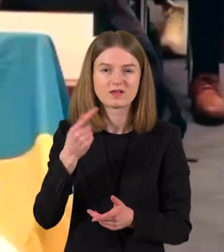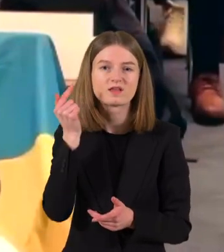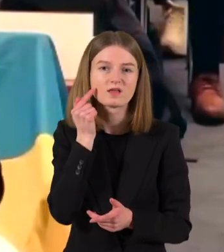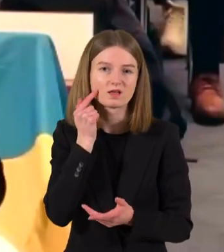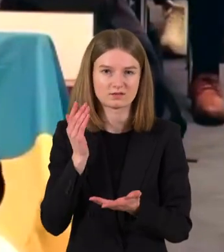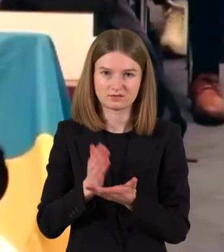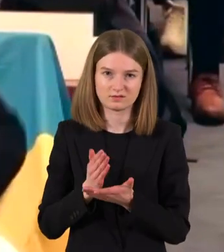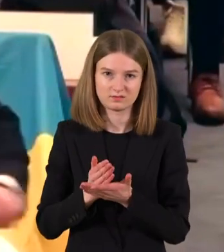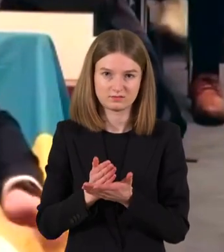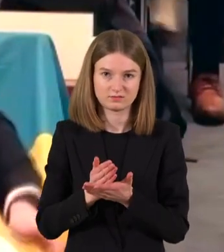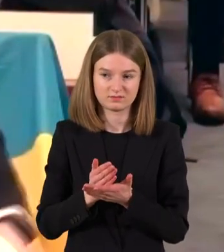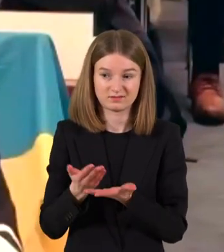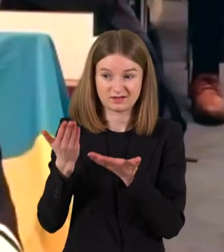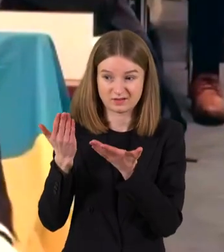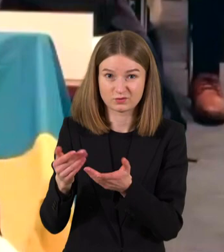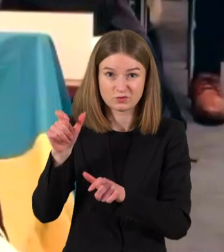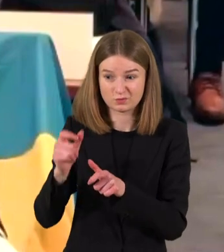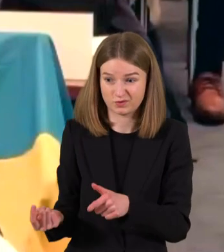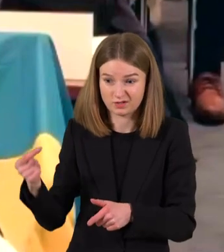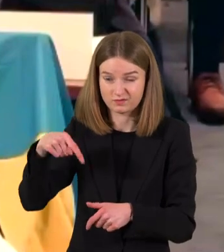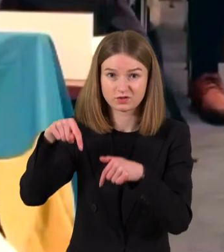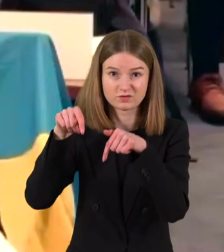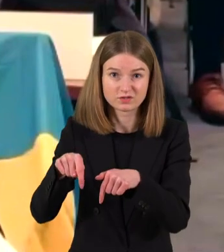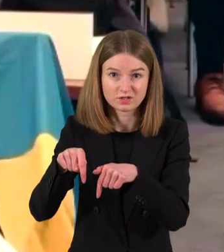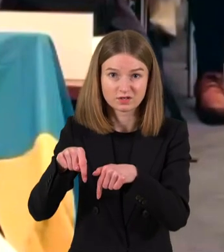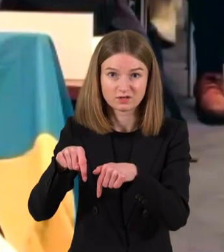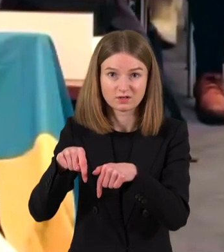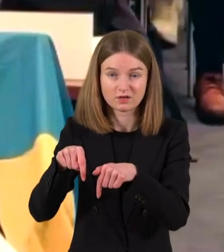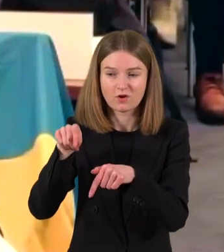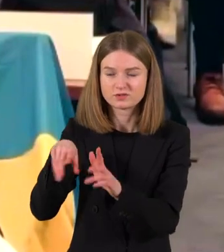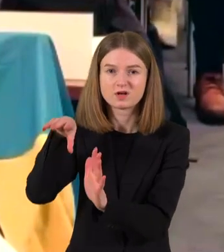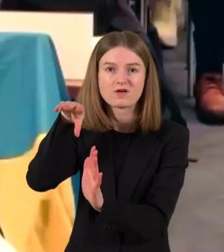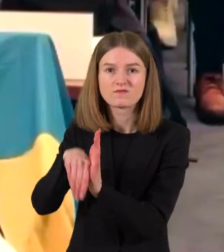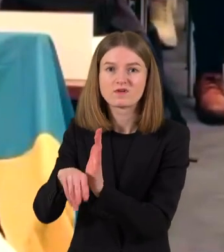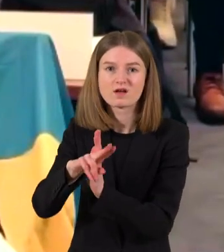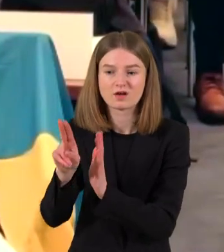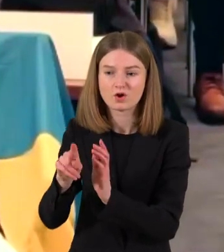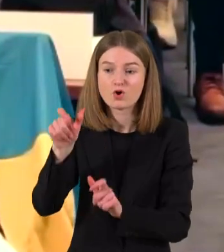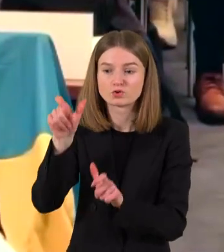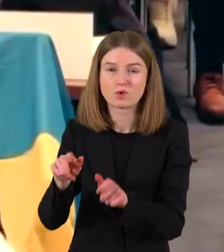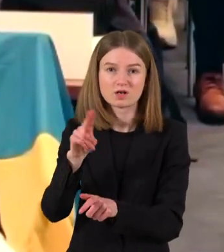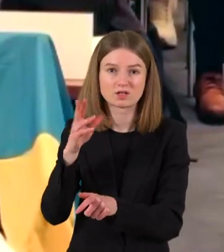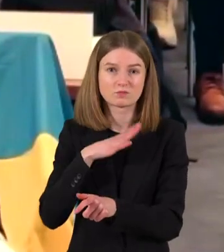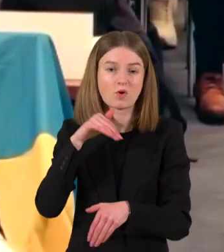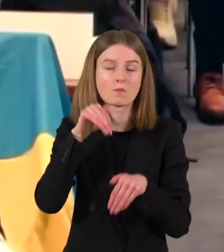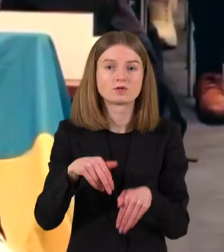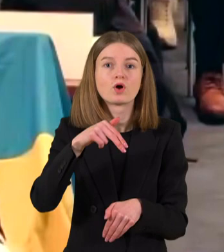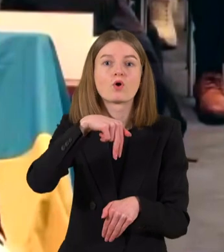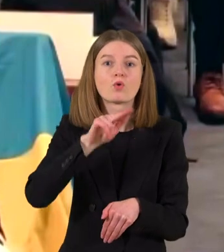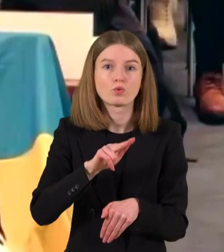visiškai gėda, tai kad ši delegacija yra čia. Ši delegacija yra sudaryta iš sankcionuotų individų, balsavusių už